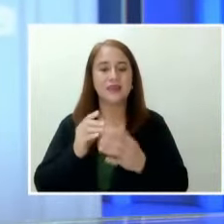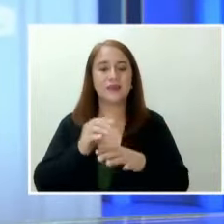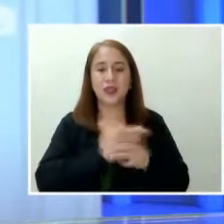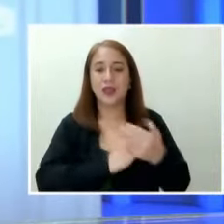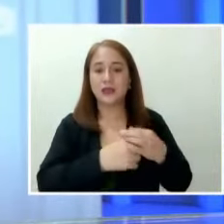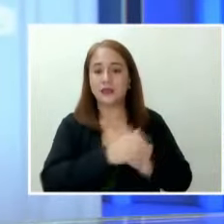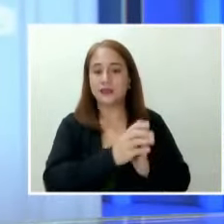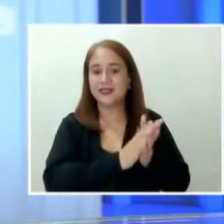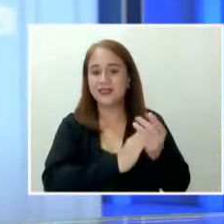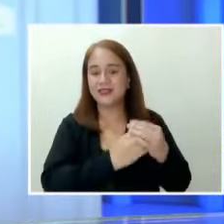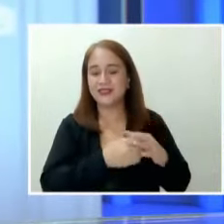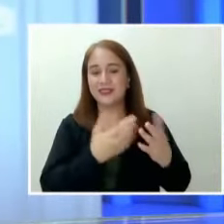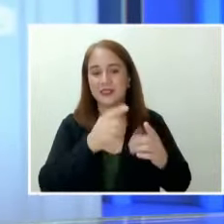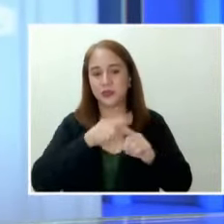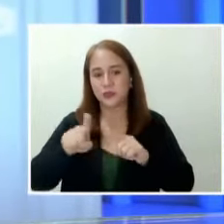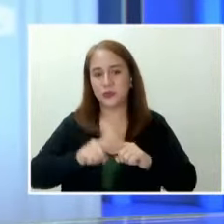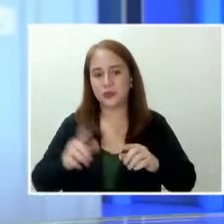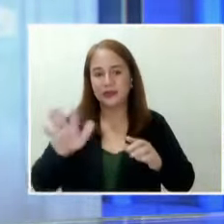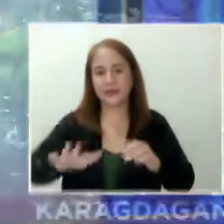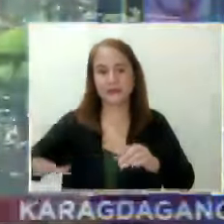facility sa iba't ibang lugar.